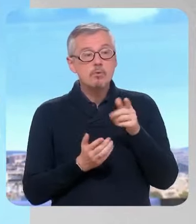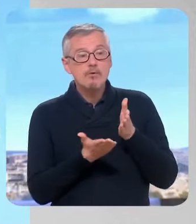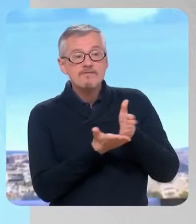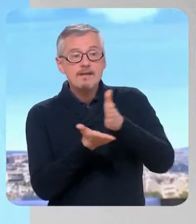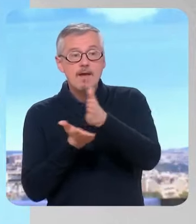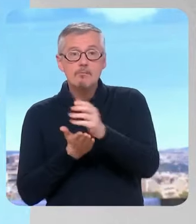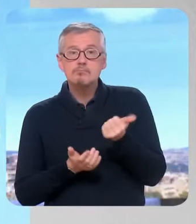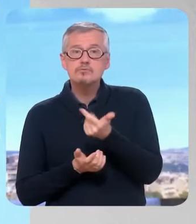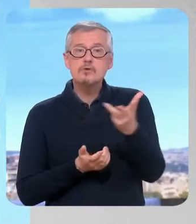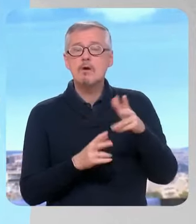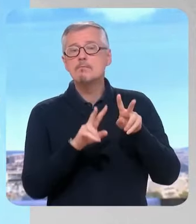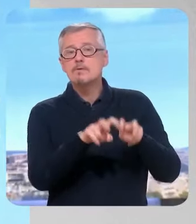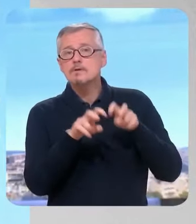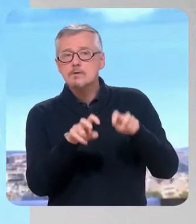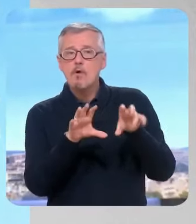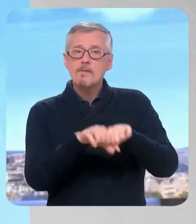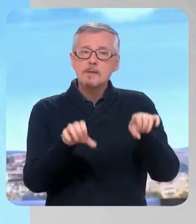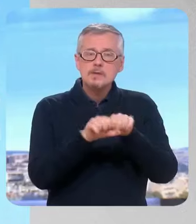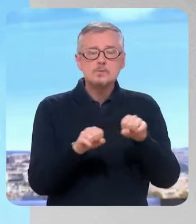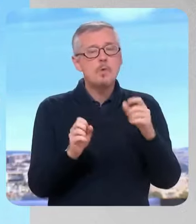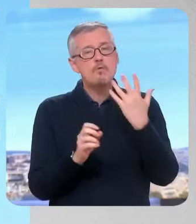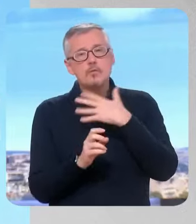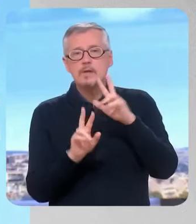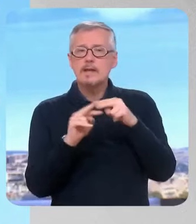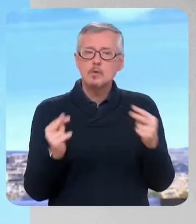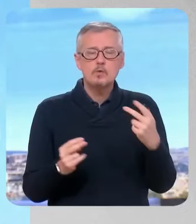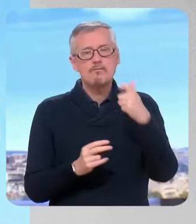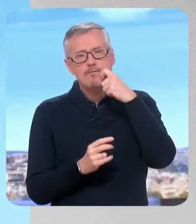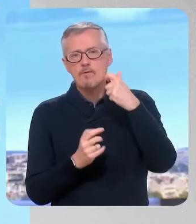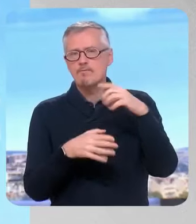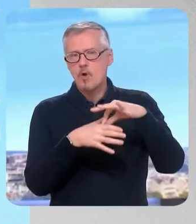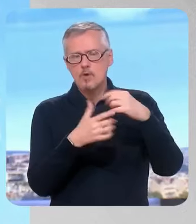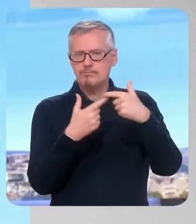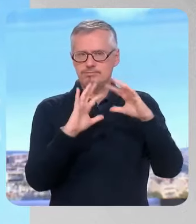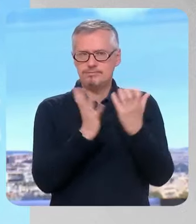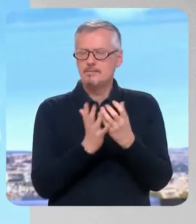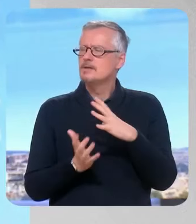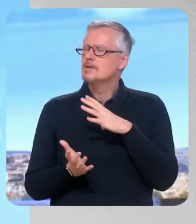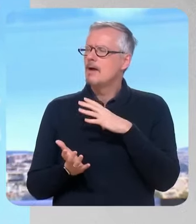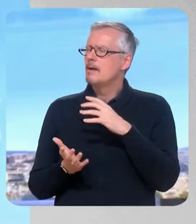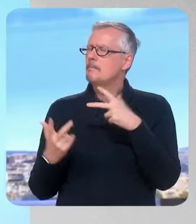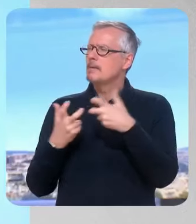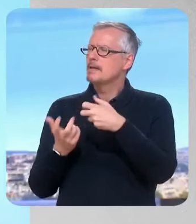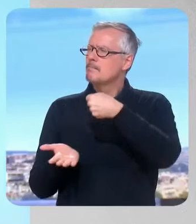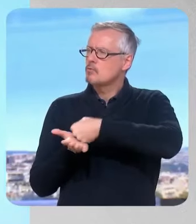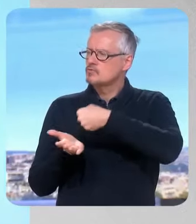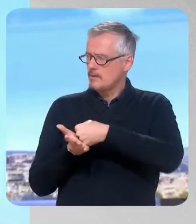plus que ça ne'est encore, des prix et des indicateurs qui permettront de faire en sorte qu'on ait une marche en avant du prix. prix plancher, vous ne reprendriez pas ce terme?